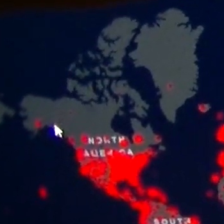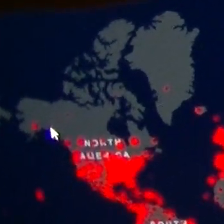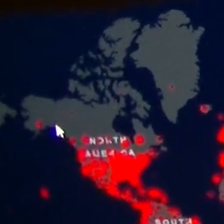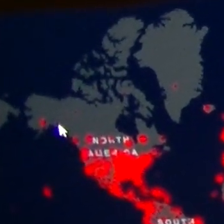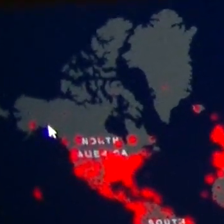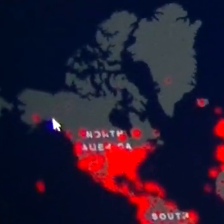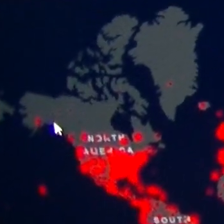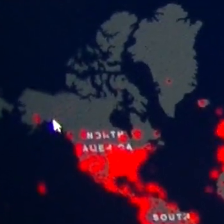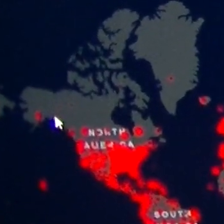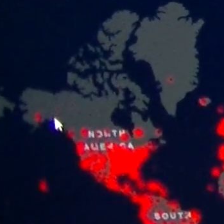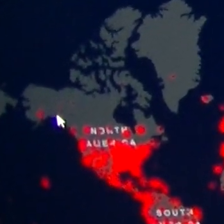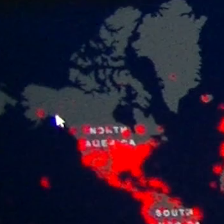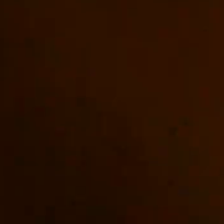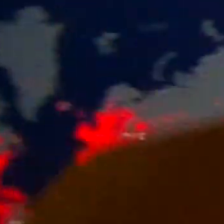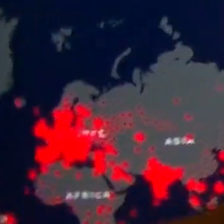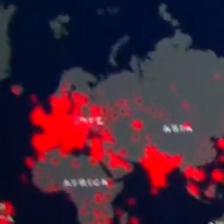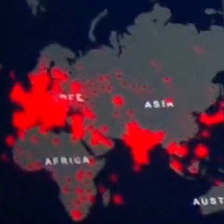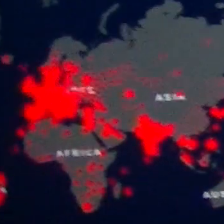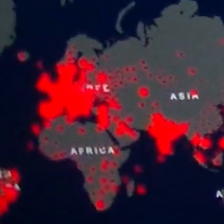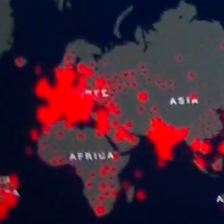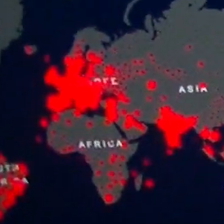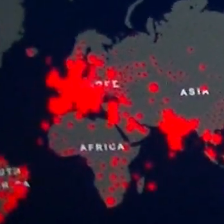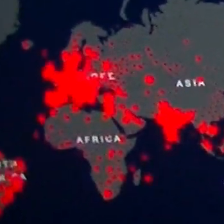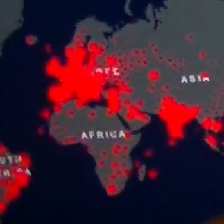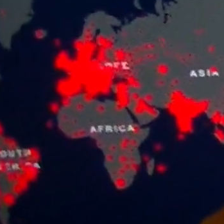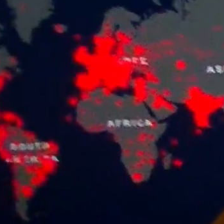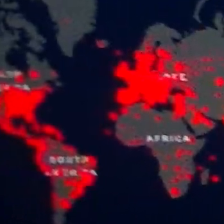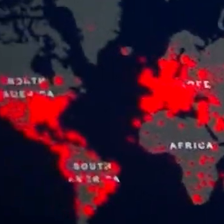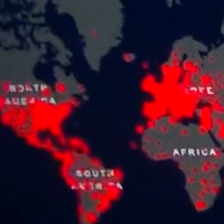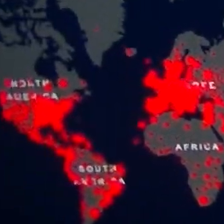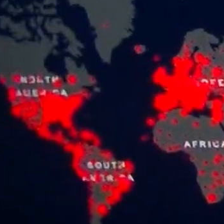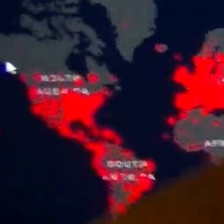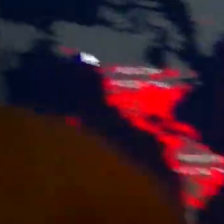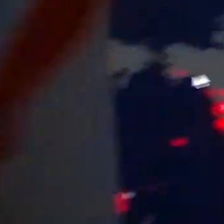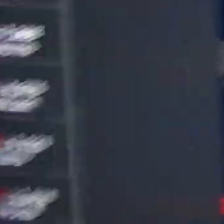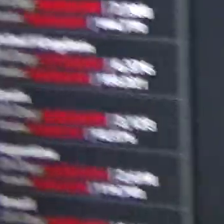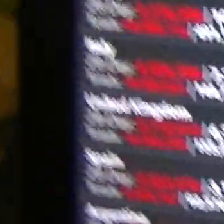5-6 gange højere jo. Og du kan også se antal døde kommer altså også nu.